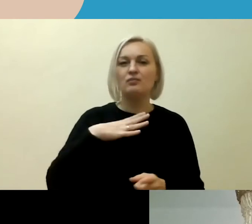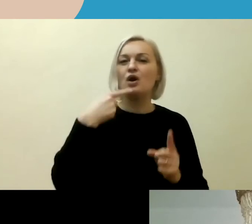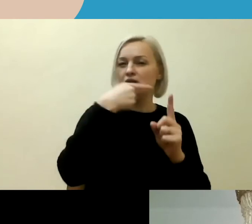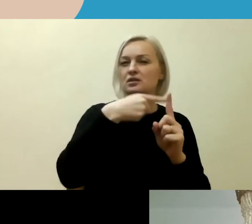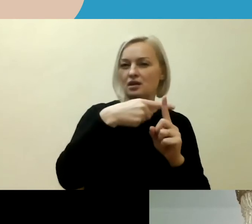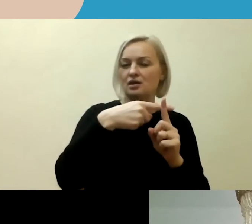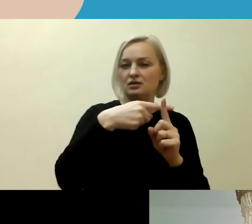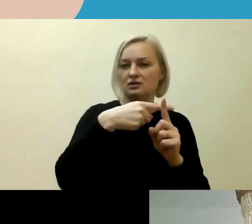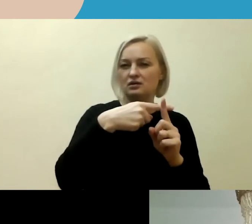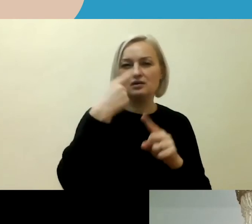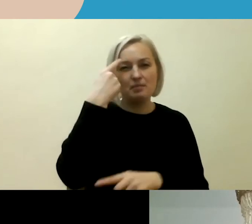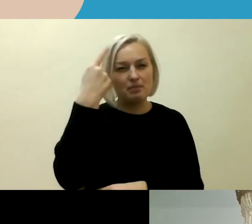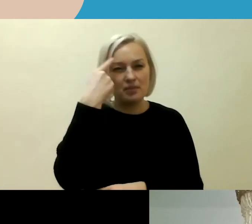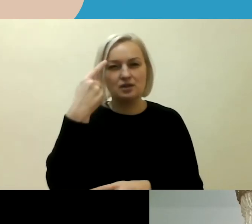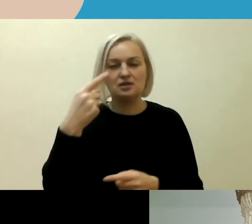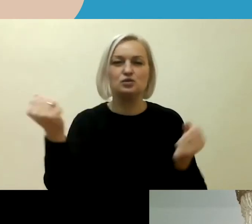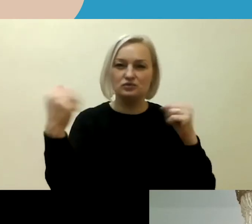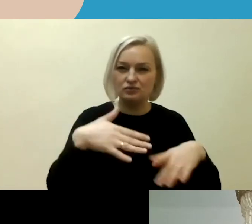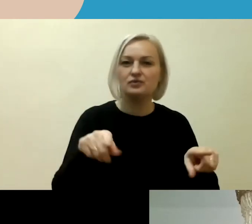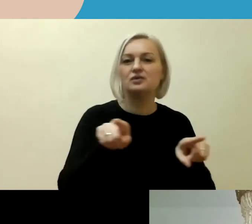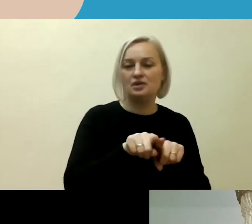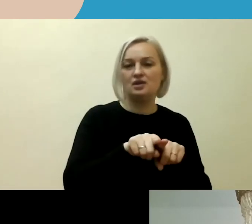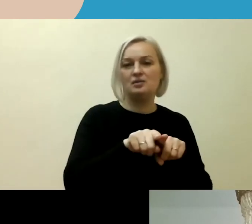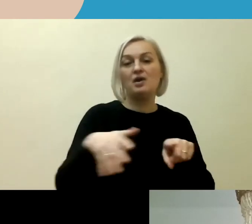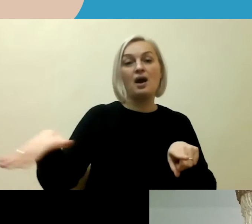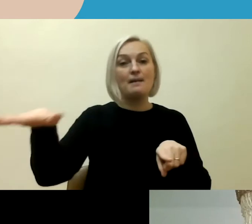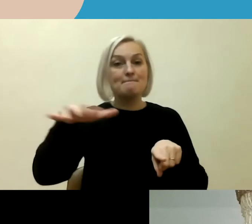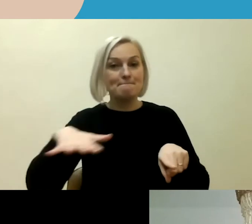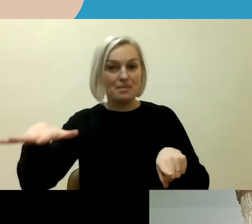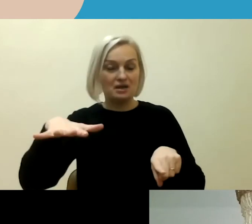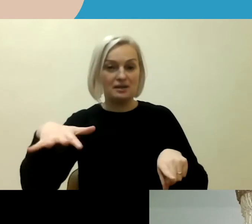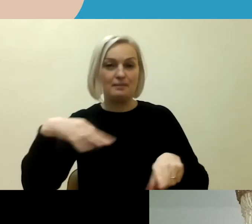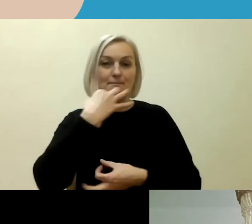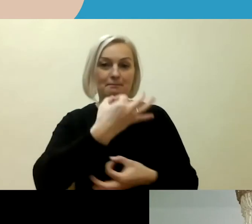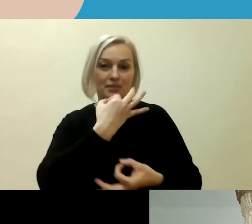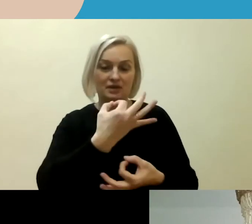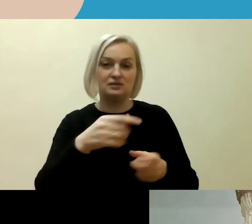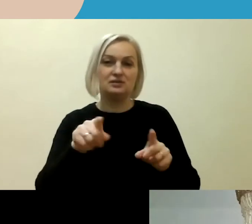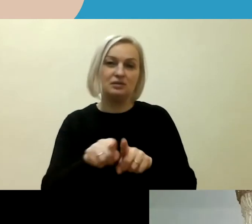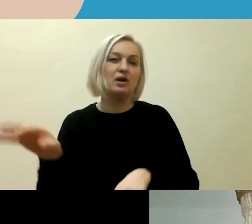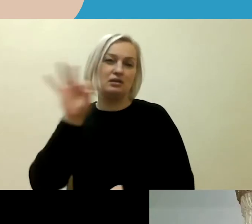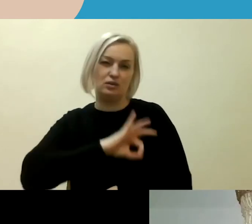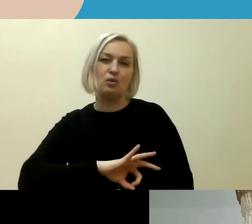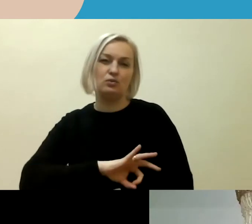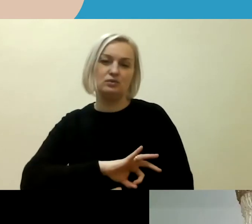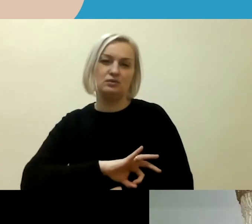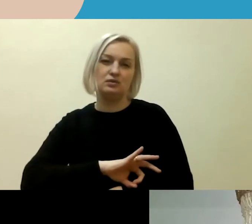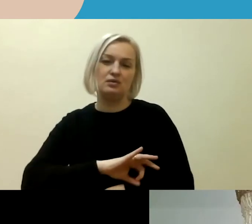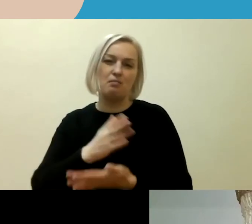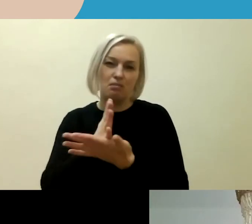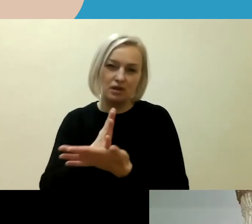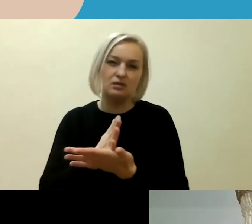teigiamą iniciatyvą. Kita vertus, nepaisant to, kad bendruomenės įvardino, kad tai yra labai naudinga patirtis ir ją vertėtų tęsti.